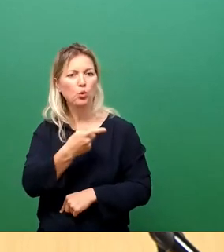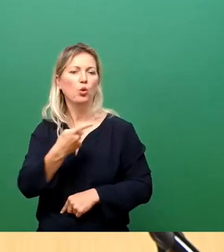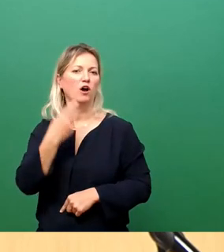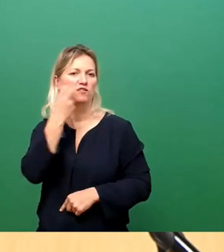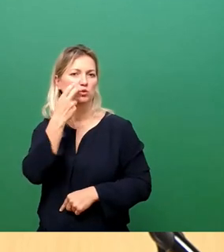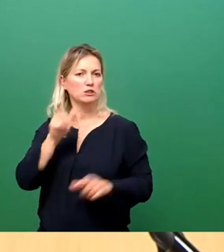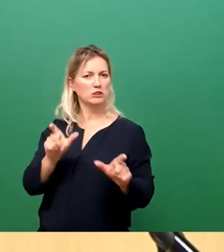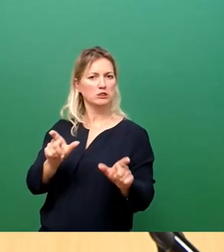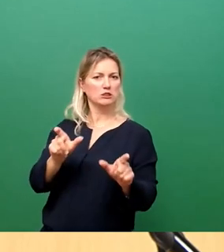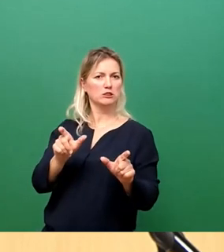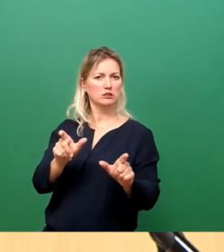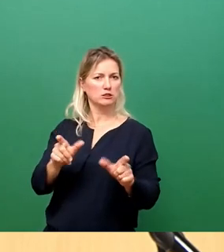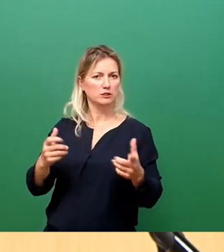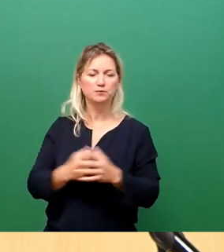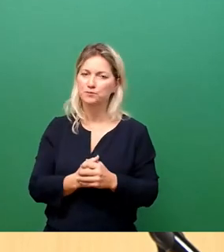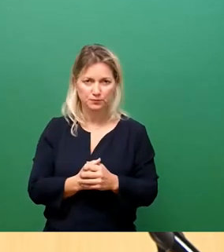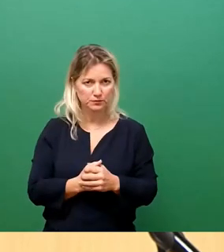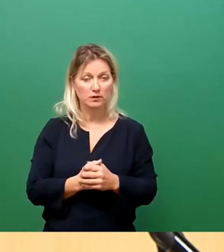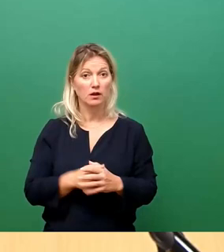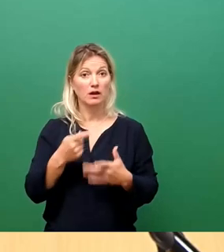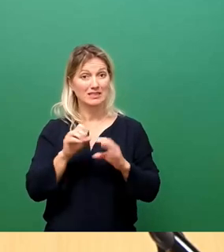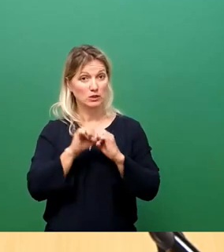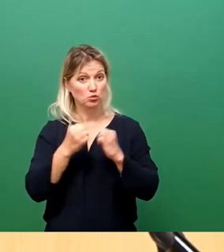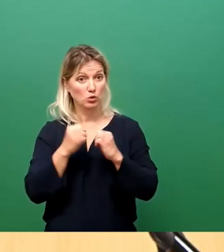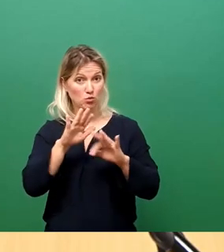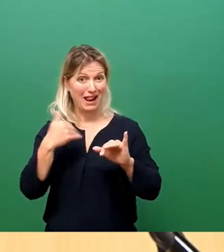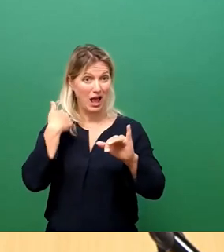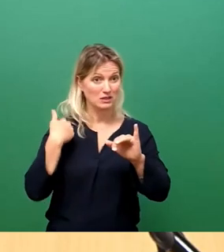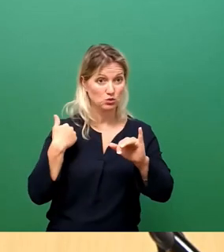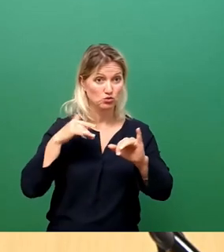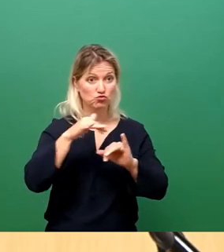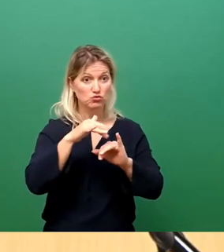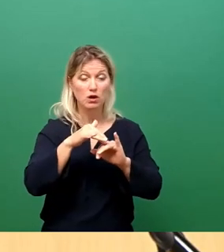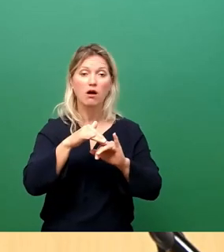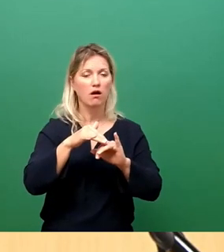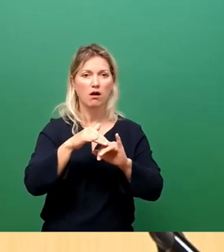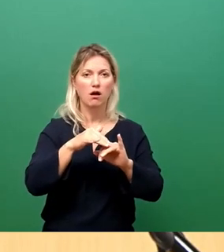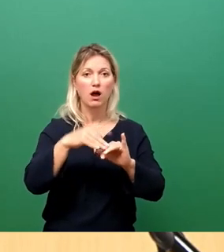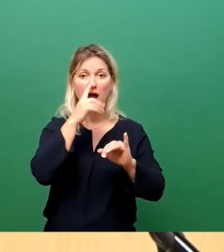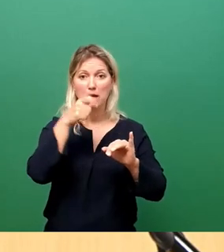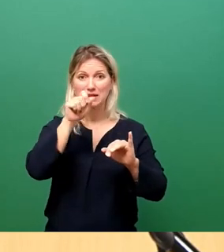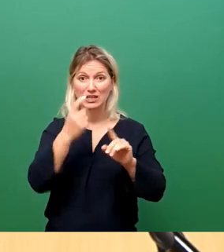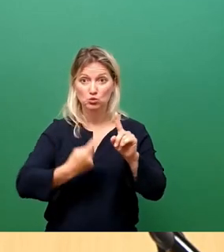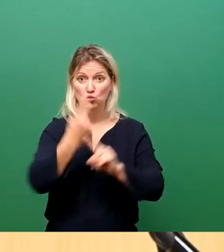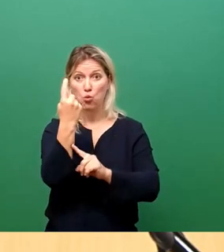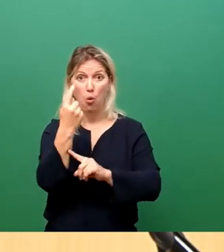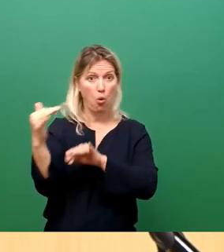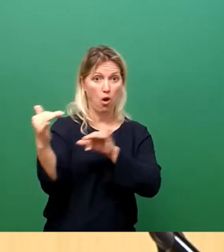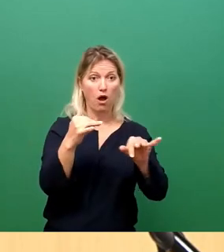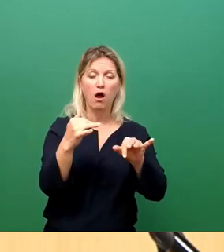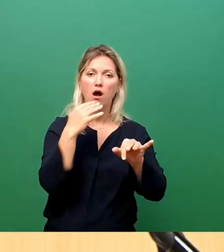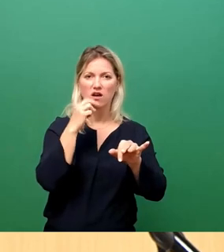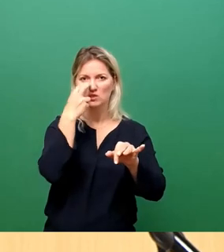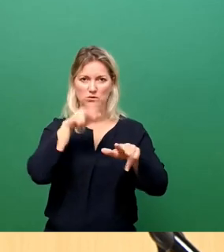Überlasssituationen durch regional zu hohen Anfall von Patienten abzufedern. Die